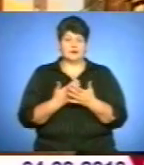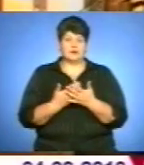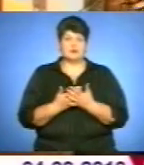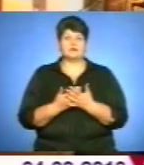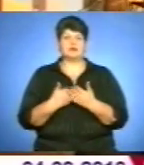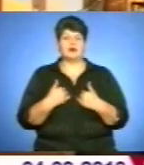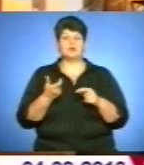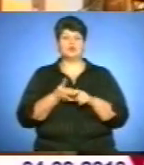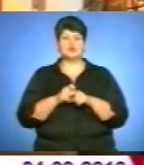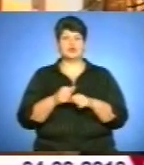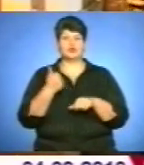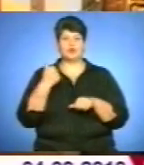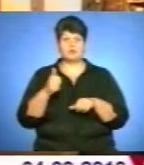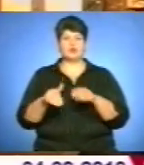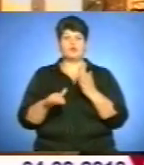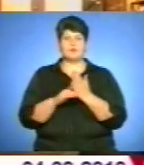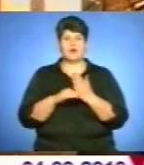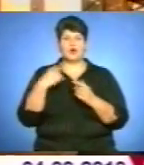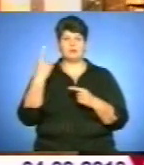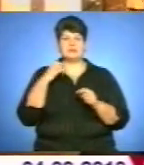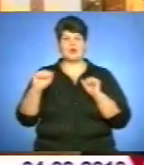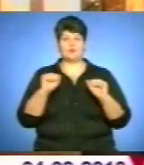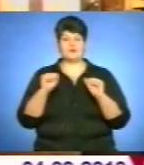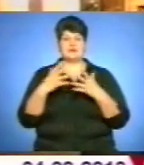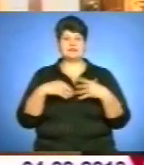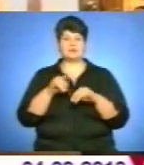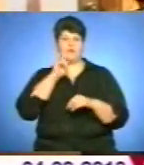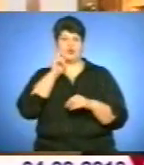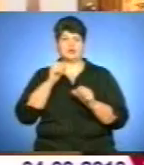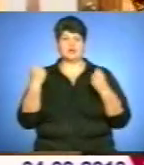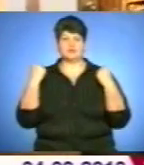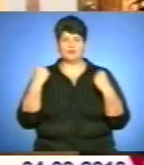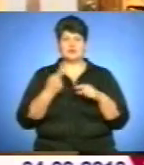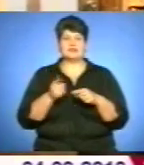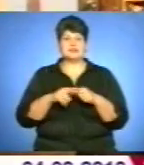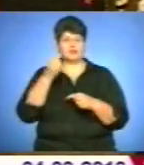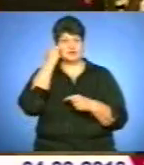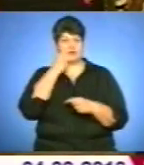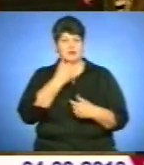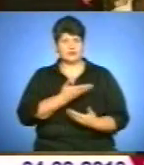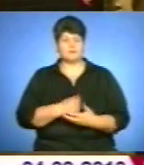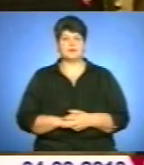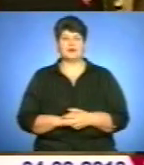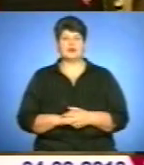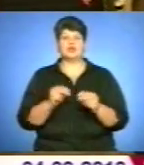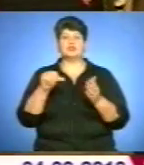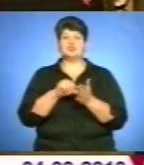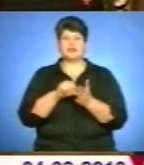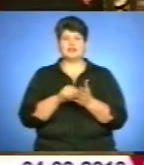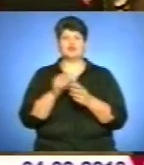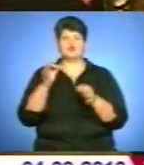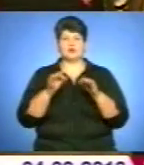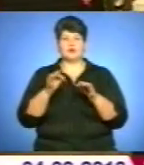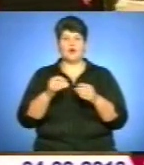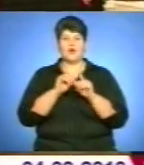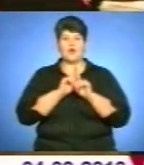добре допомагає обласне управління сім'ї, молоді та спорту. Це теж я їм дуже за це завдячую. Члени журі оголосили – переміг